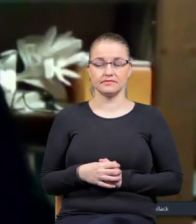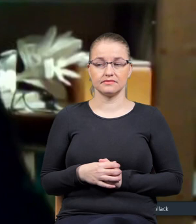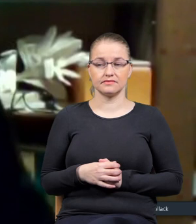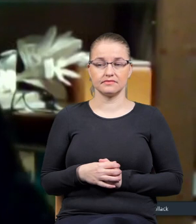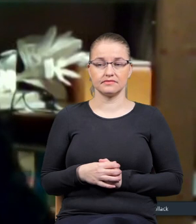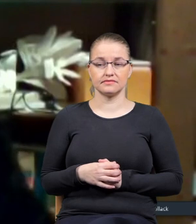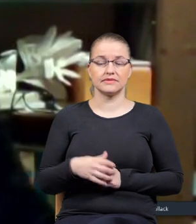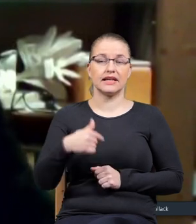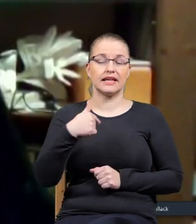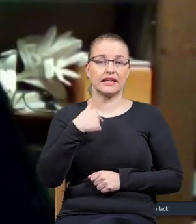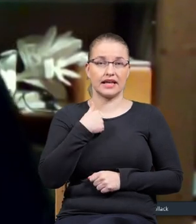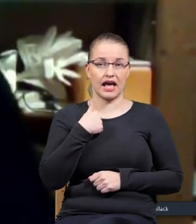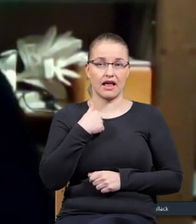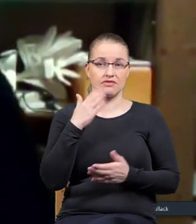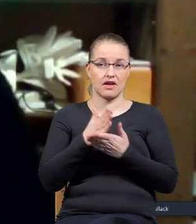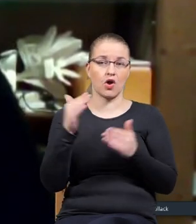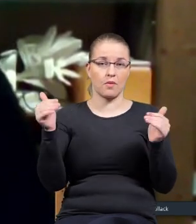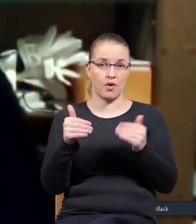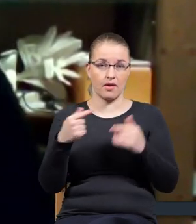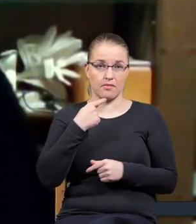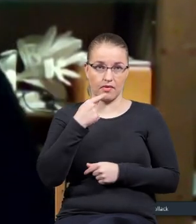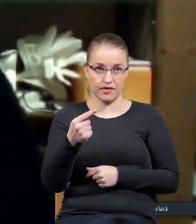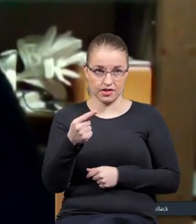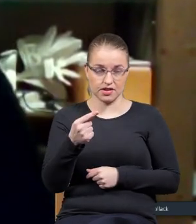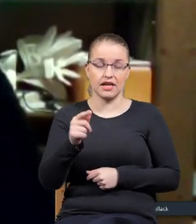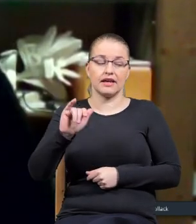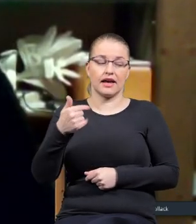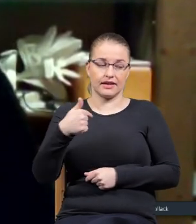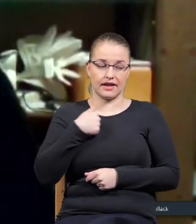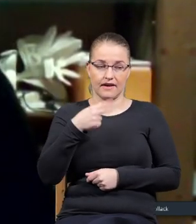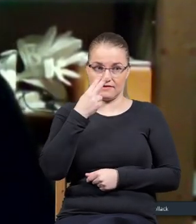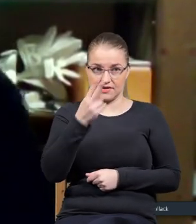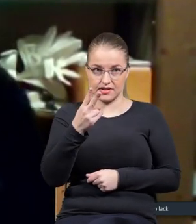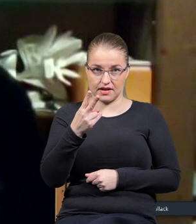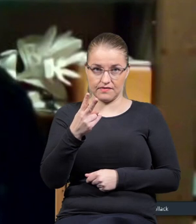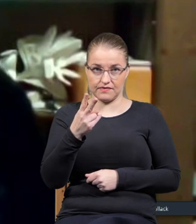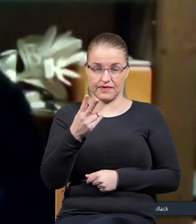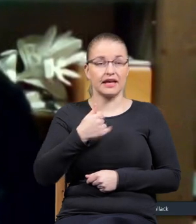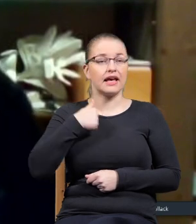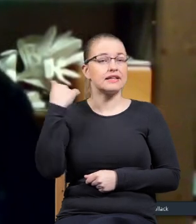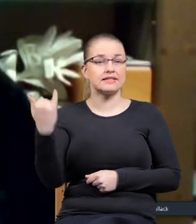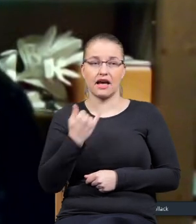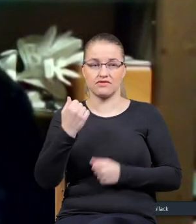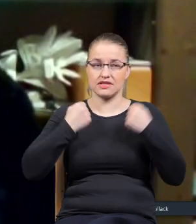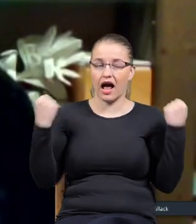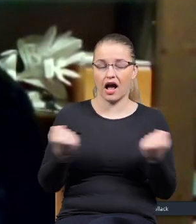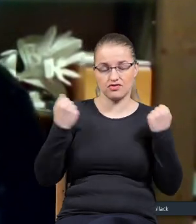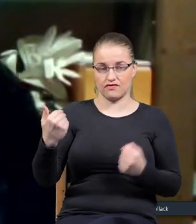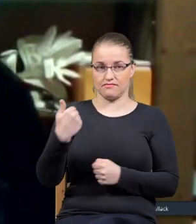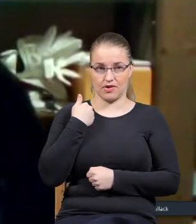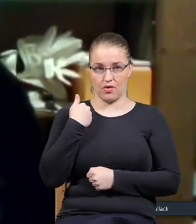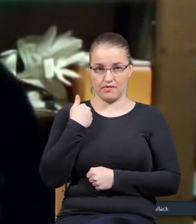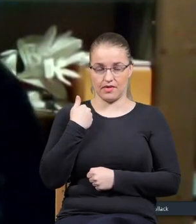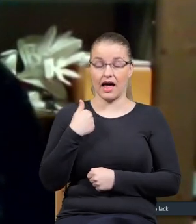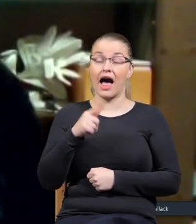Ja to oczywiście tylko mogę powiedzieć, jak ja to widzę, więc ja zawsze byłem angażowany, ale oczywiście